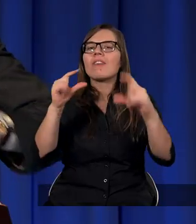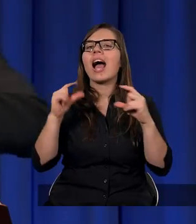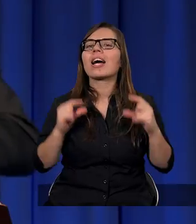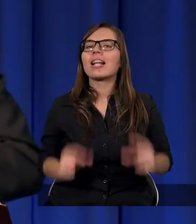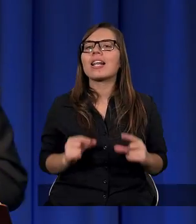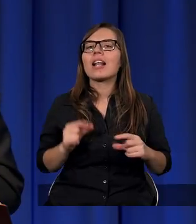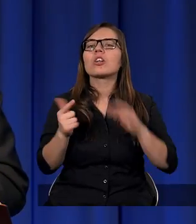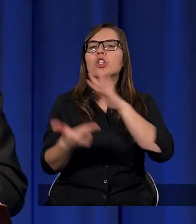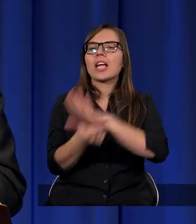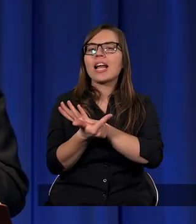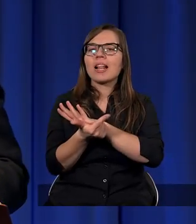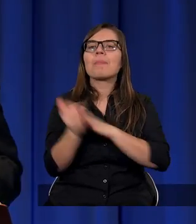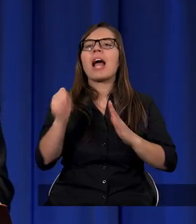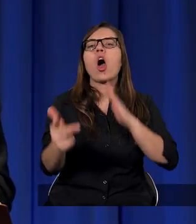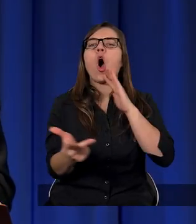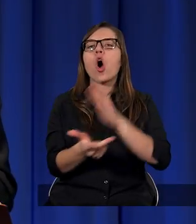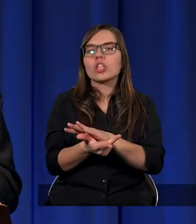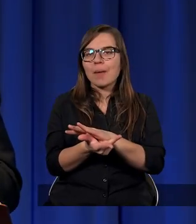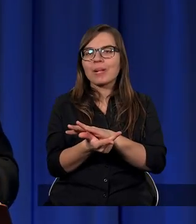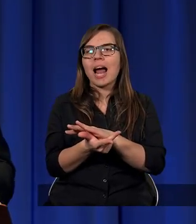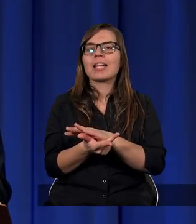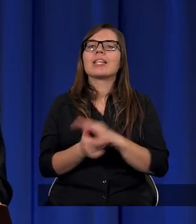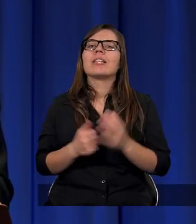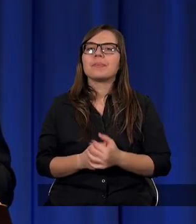wersety siedemnasty i osiemnasty.